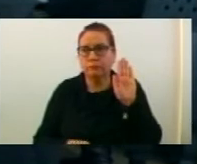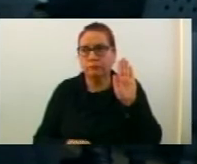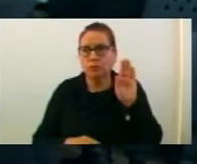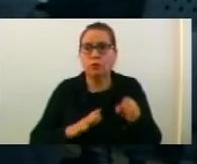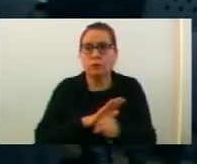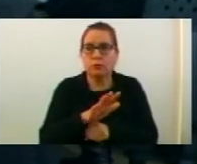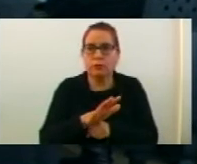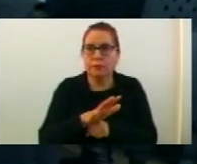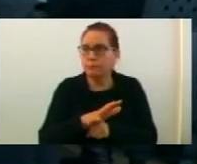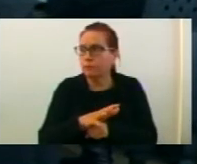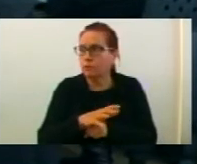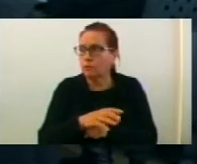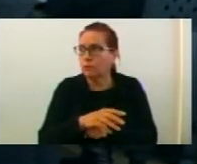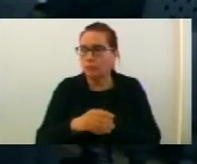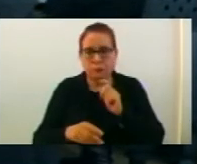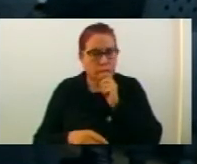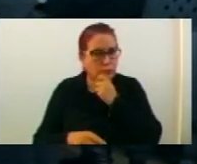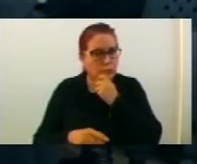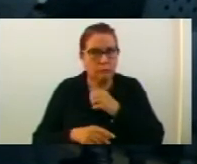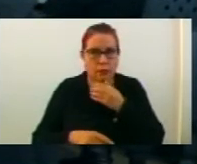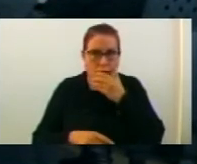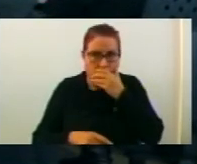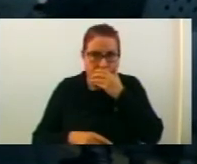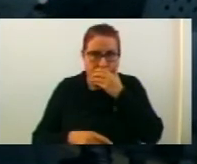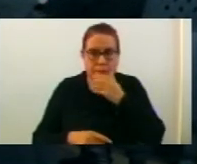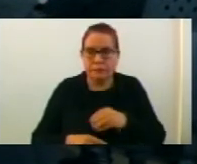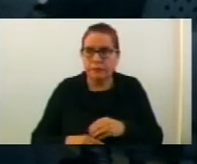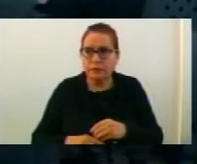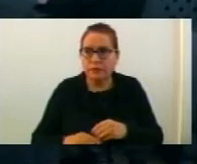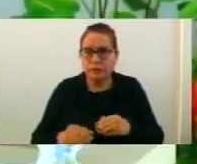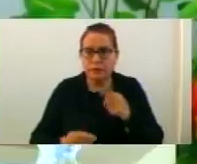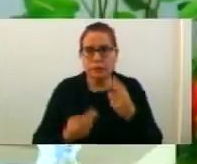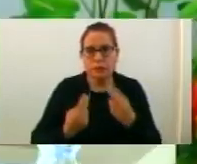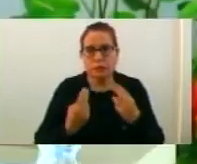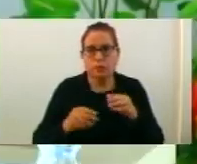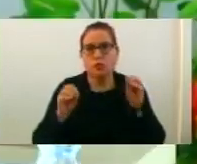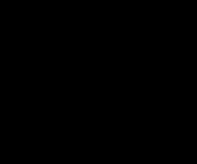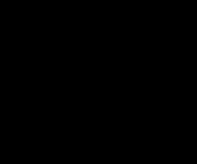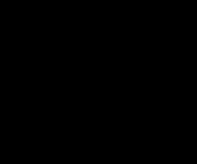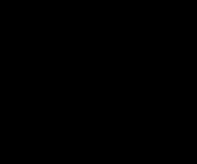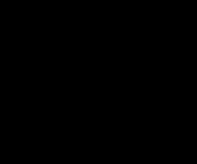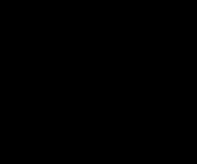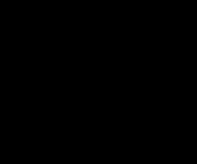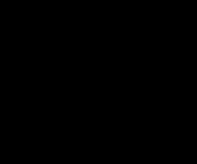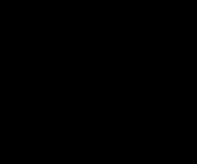Кој е против? Дали има воздържане? Върсоството на спределенито глас да се инститирам в сојата дека